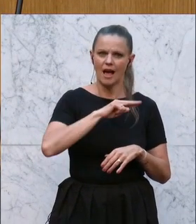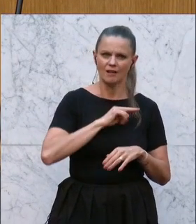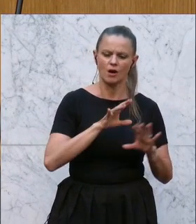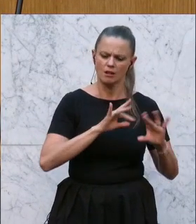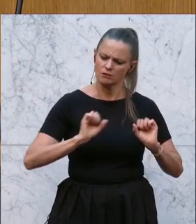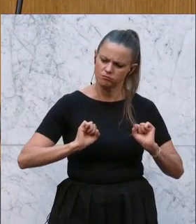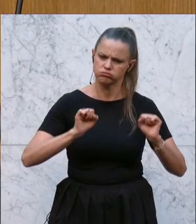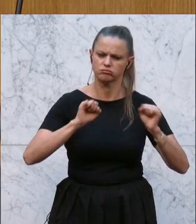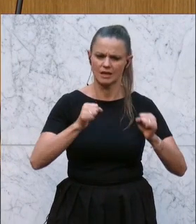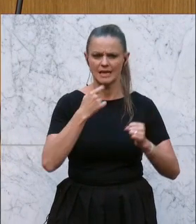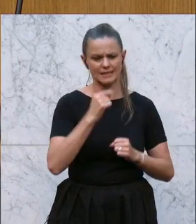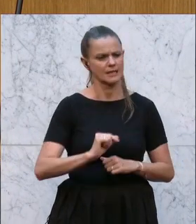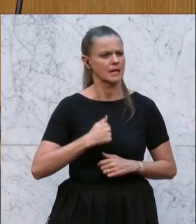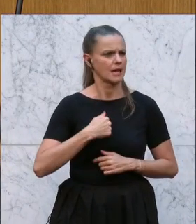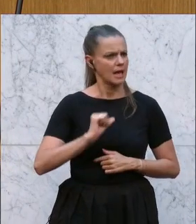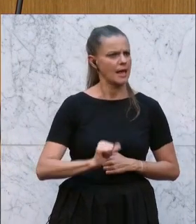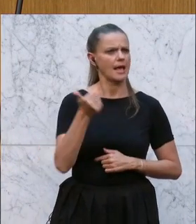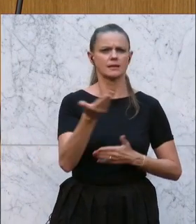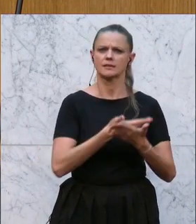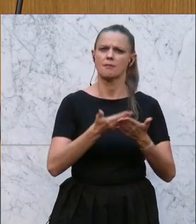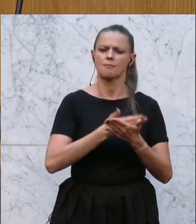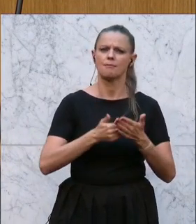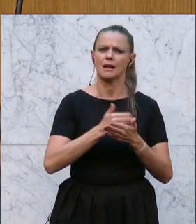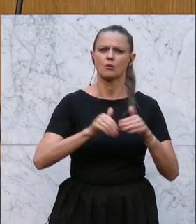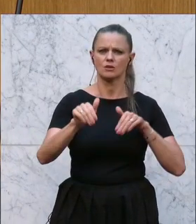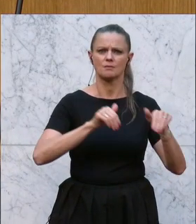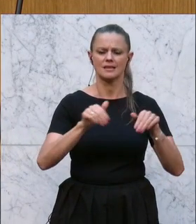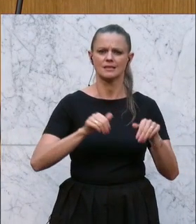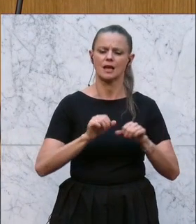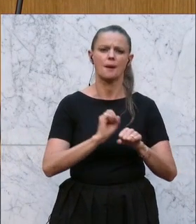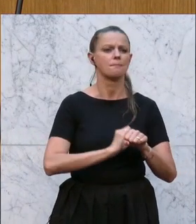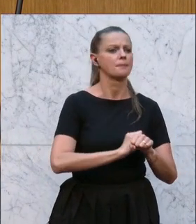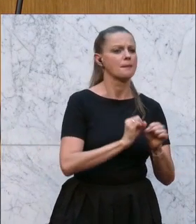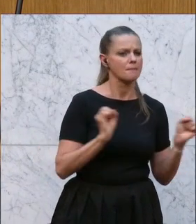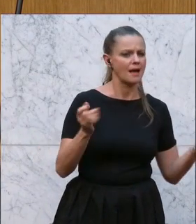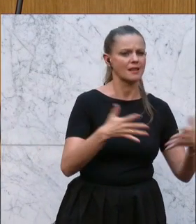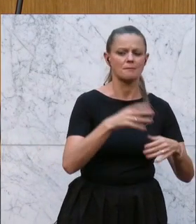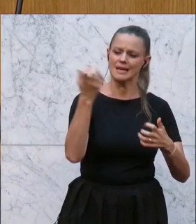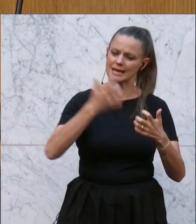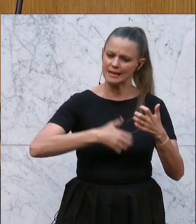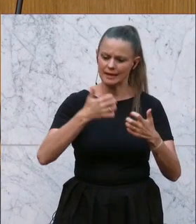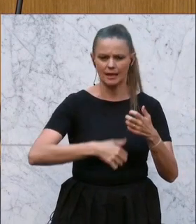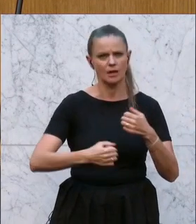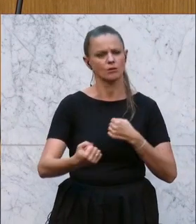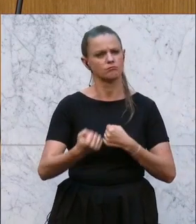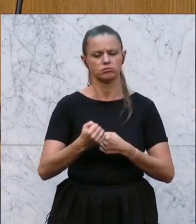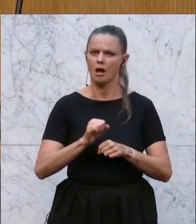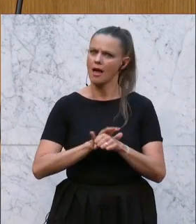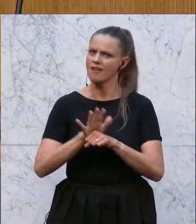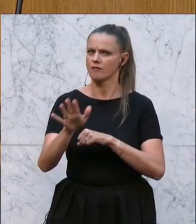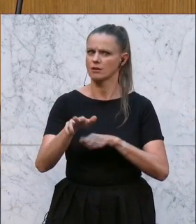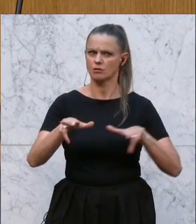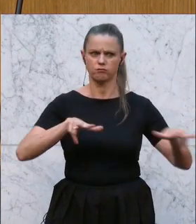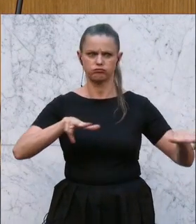darauf hinwies, er sei der erste Bildungsminister, der eine Pandemie, einen Krieg in Europa und eine enorme Inflation managen musste.